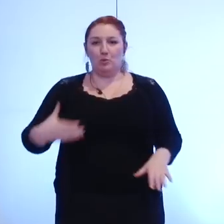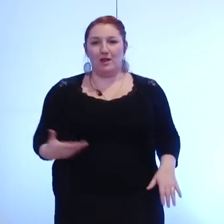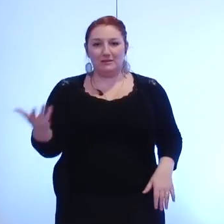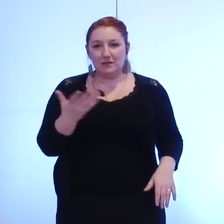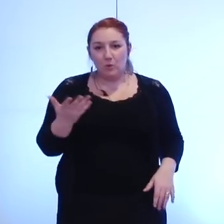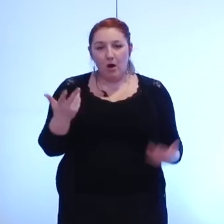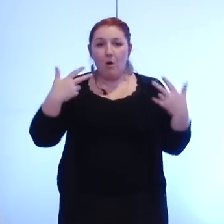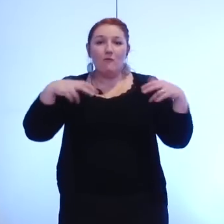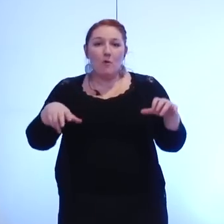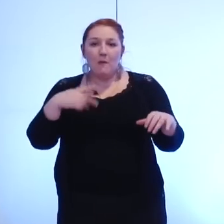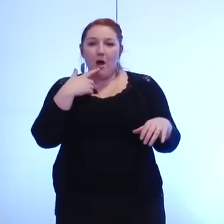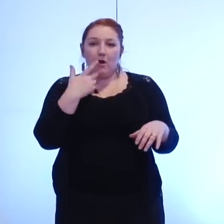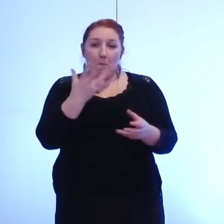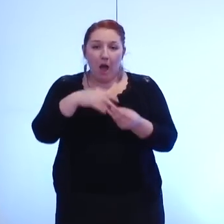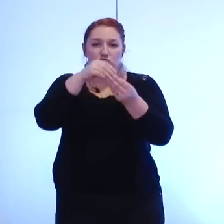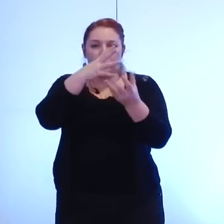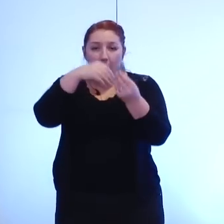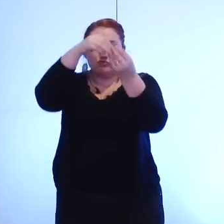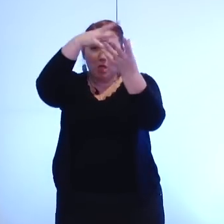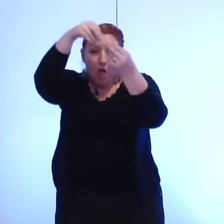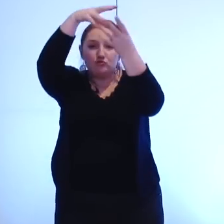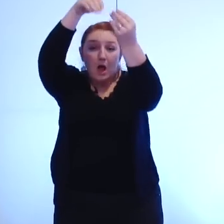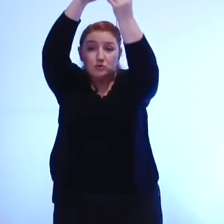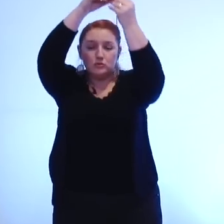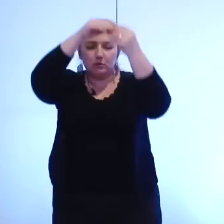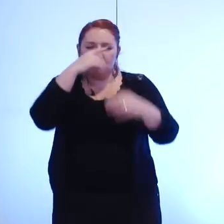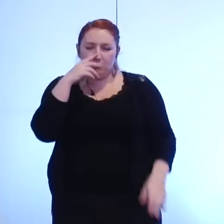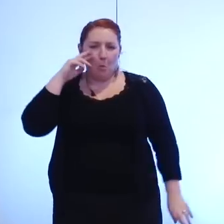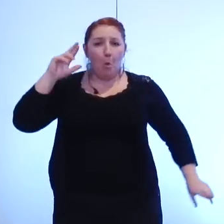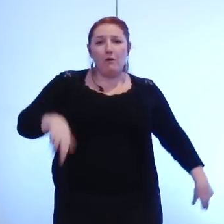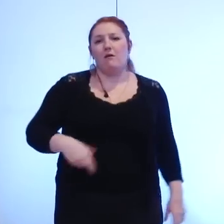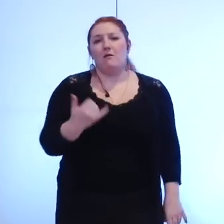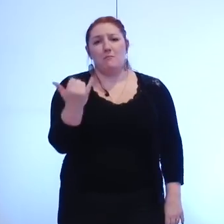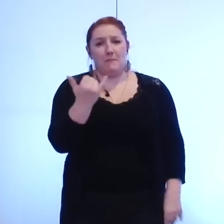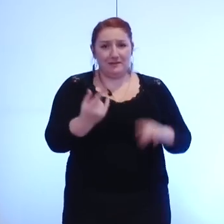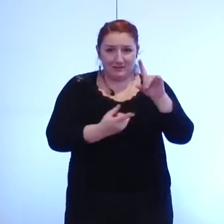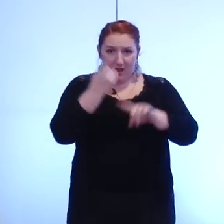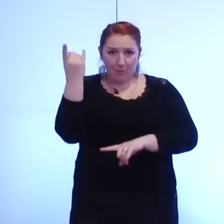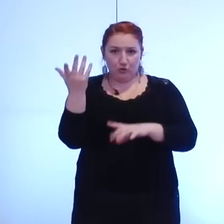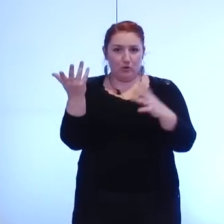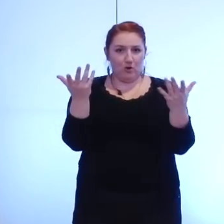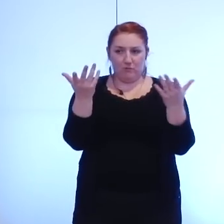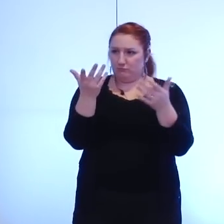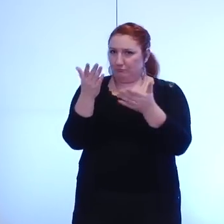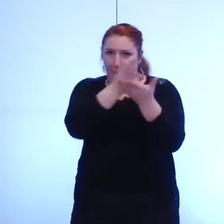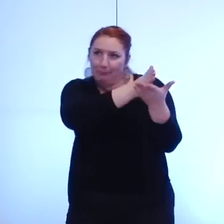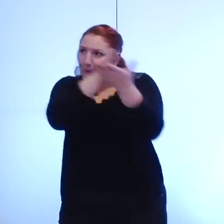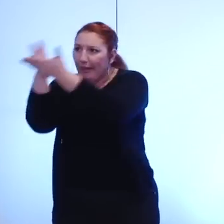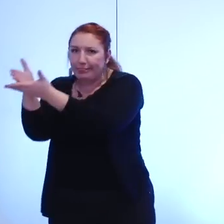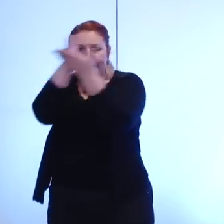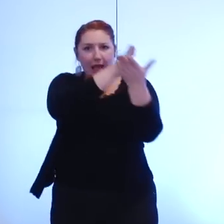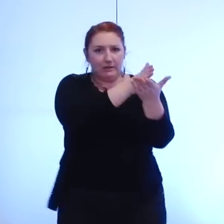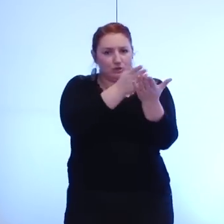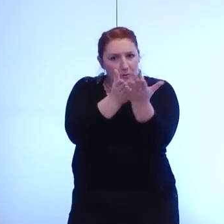fabriquer une couche nouvelle il est question d'articuler et de donner du sens et de la